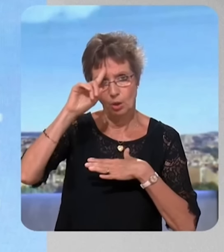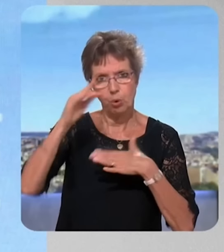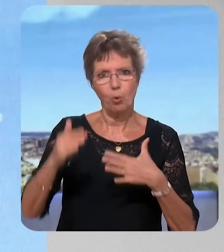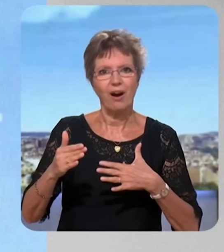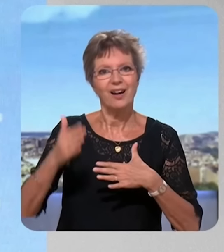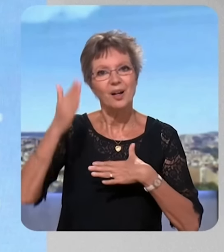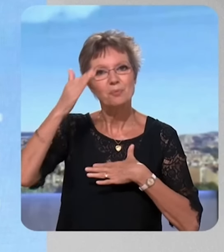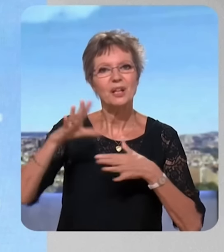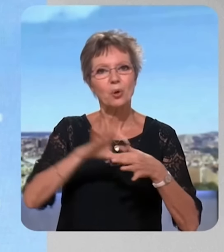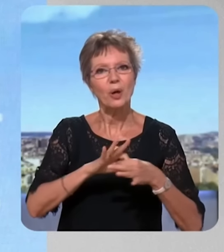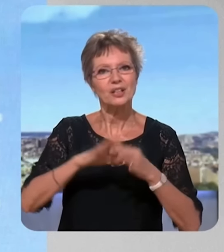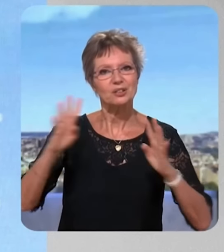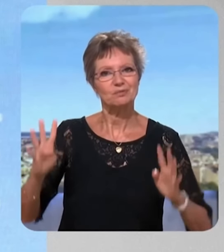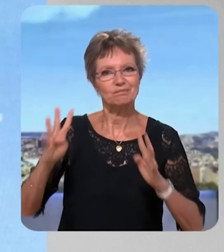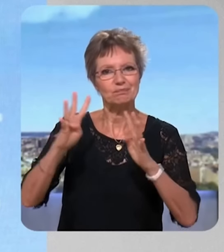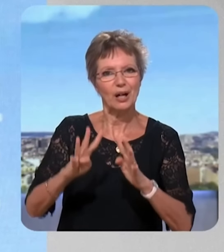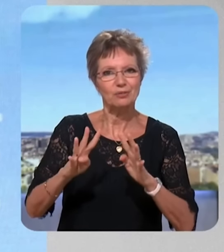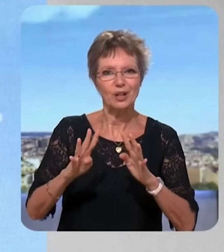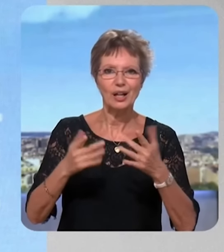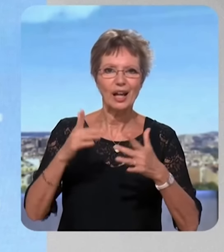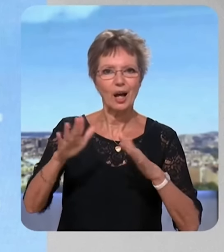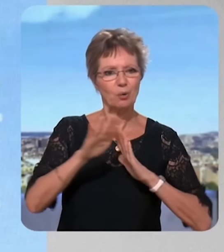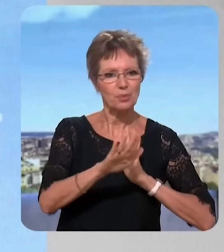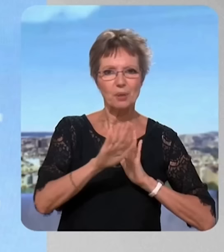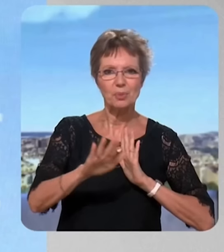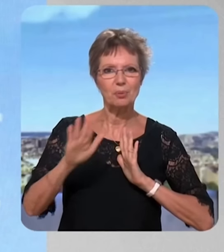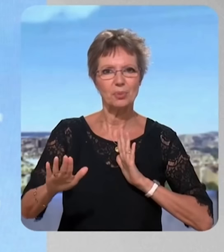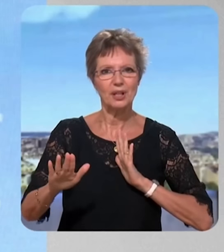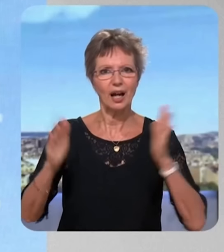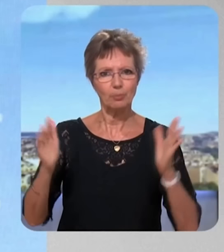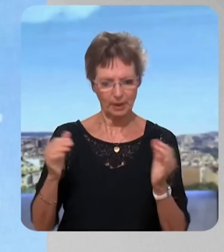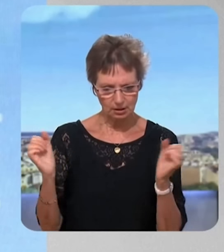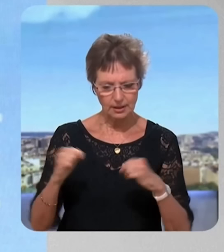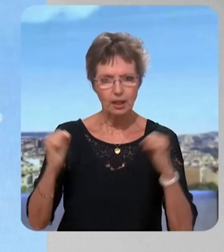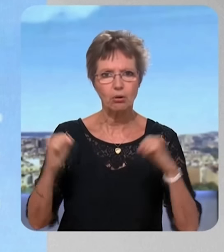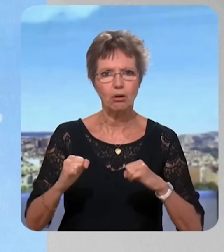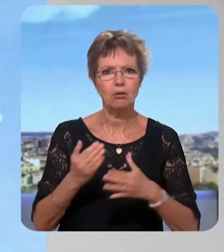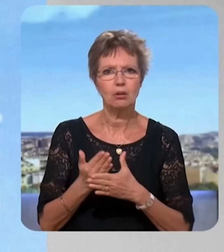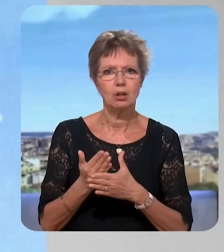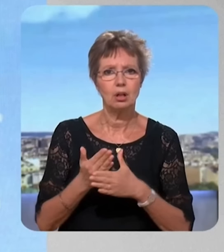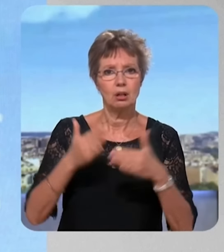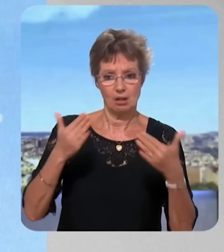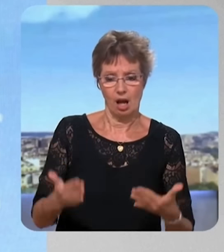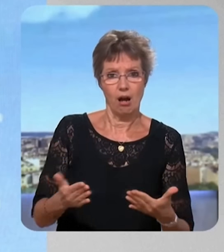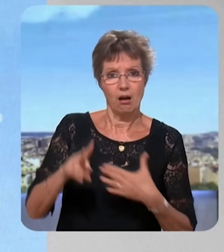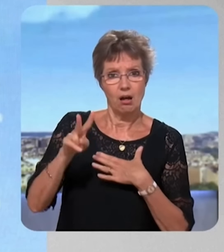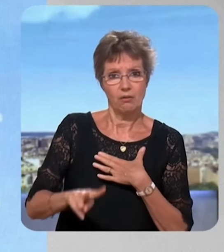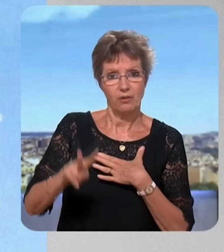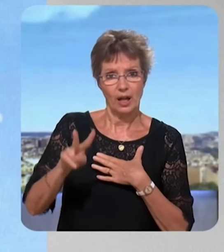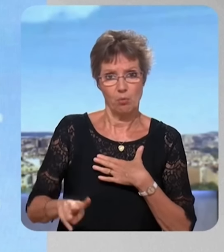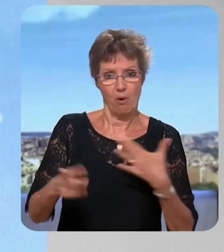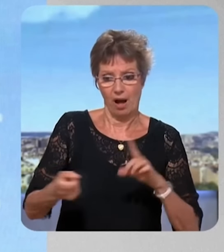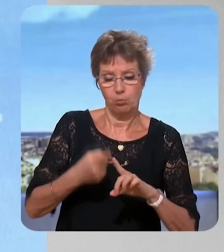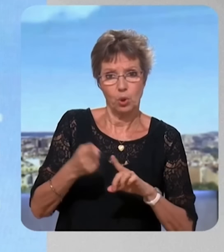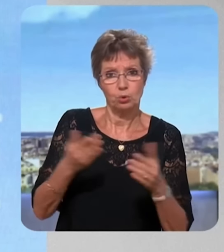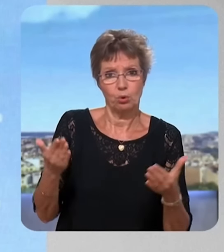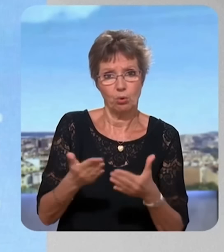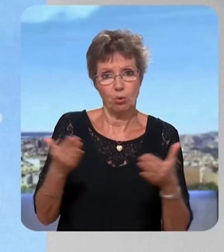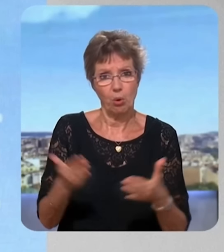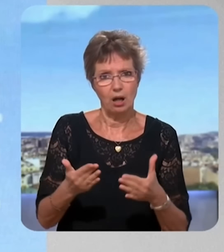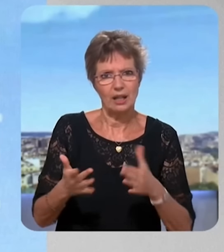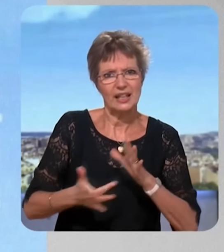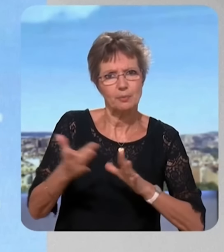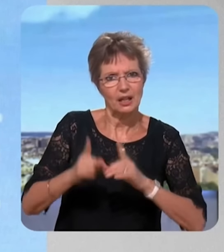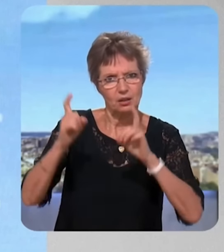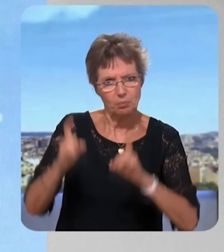de la table des gens qui ont chacun des singularités pour se mettre d'accord sur l'essentiel. L'essentiel dont je vous ai parlé, c'est ce que je vous ai présenté à l'instant,'est-dire réduction de l'immigration,